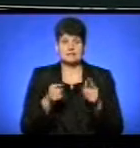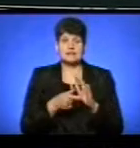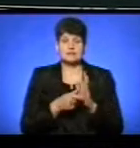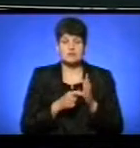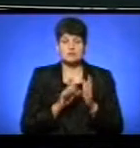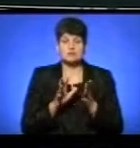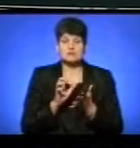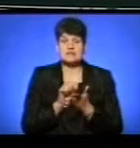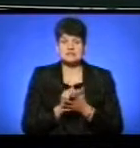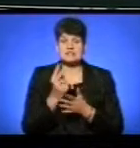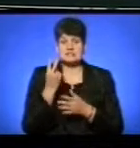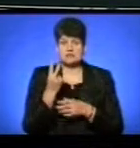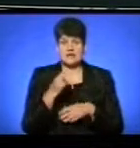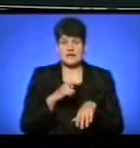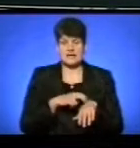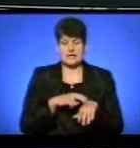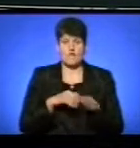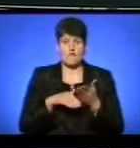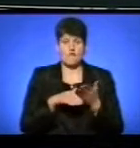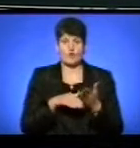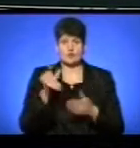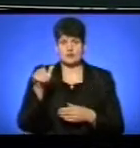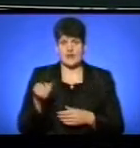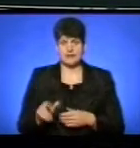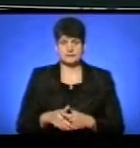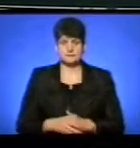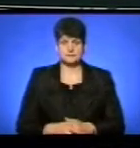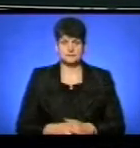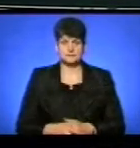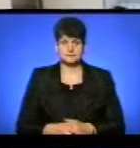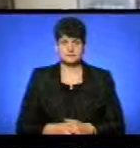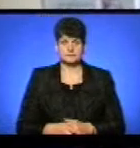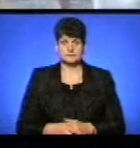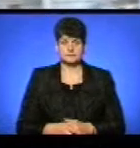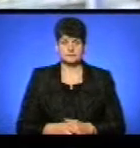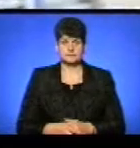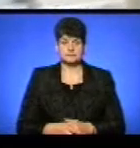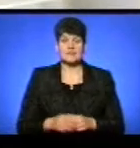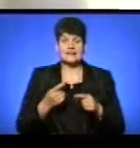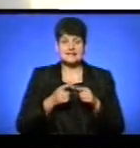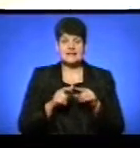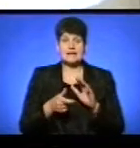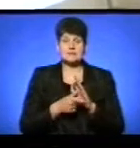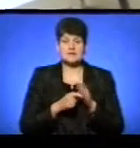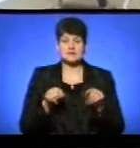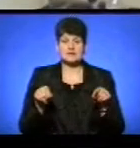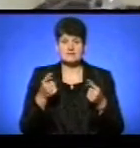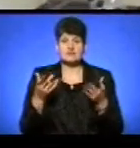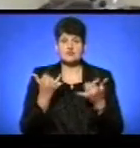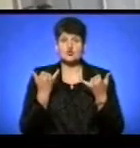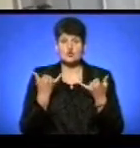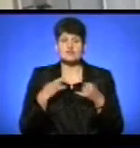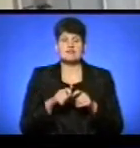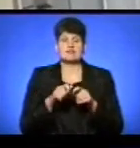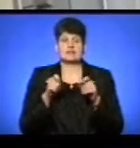займатимуться два лікарі-волонтери. Детальніше у сюжеті Любові Гадумської. Це кабінет реабілітації, який сьогодні